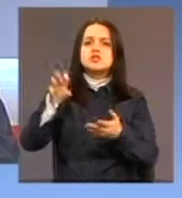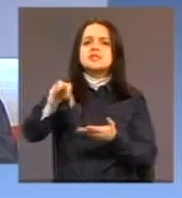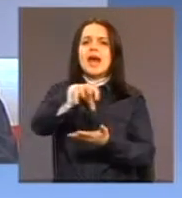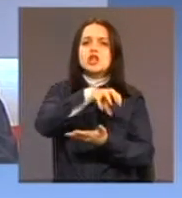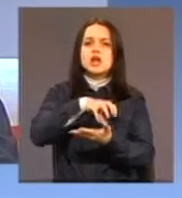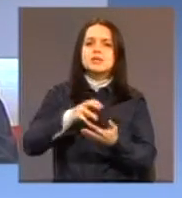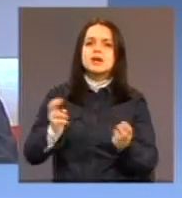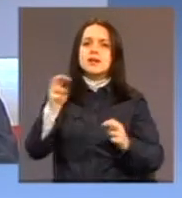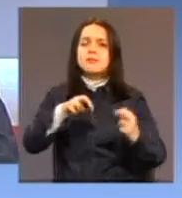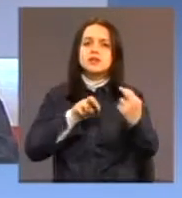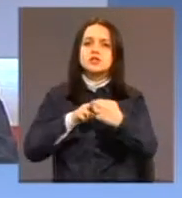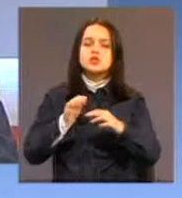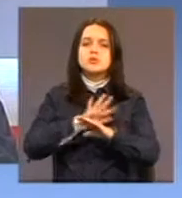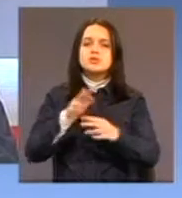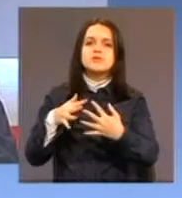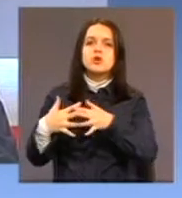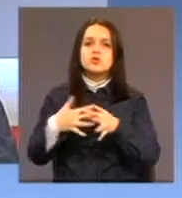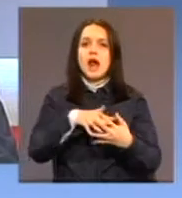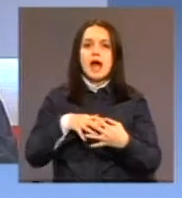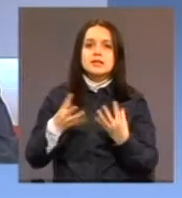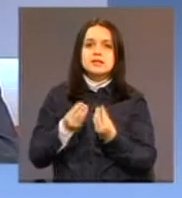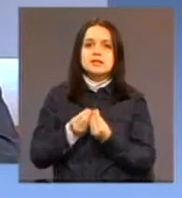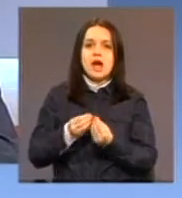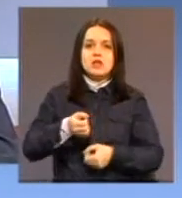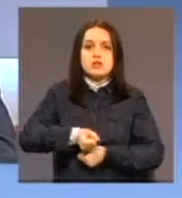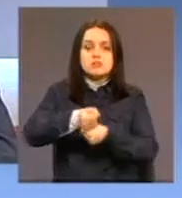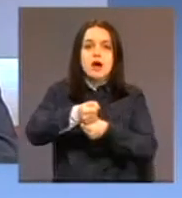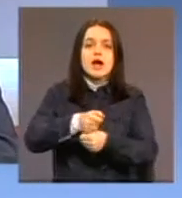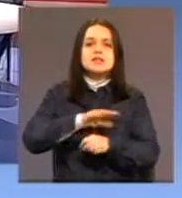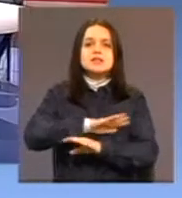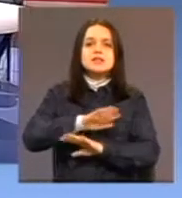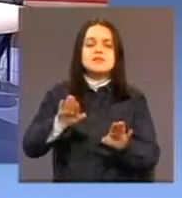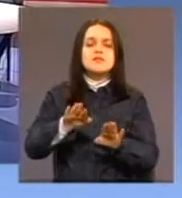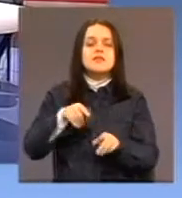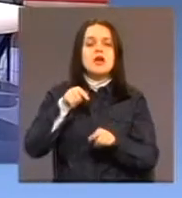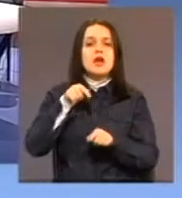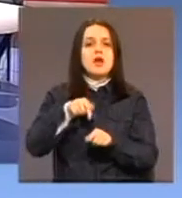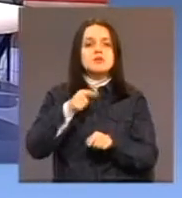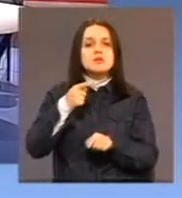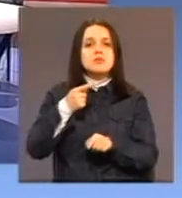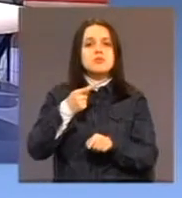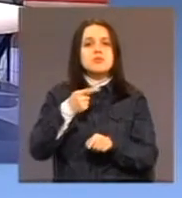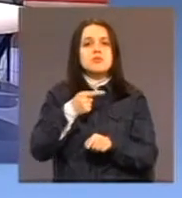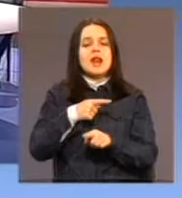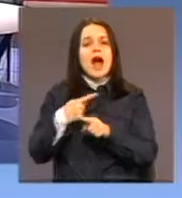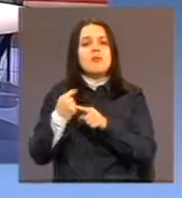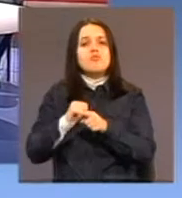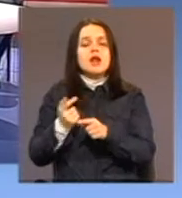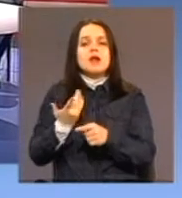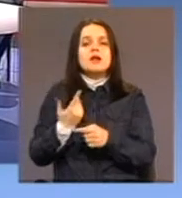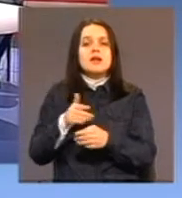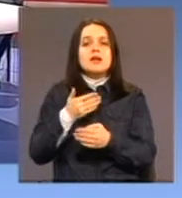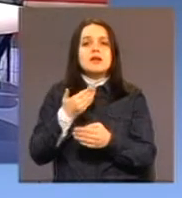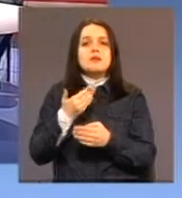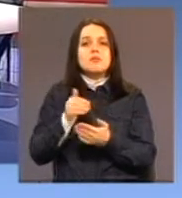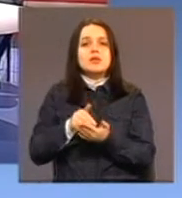egzistiraju, dakle, se same po sebi nameće potreba različitih vrsta usluge iz različitih sistema.